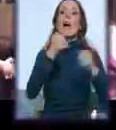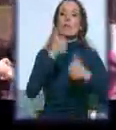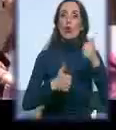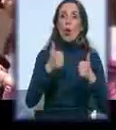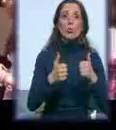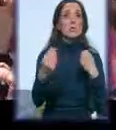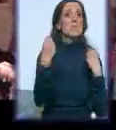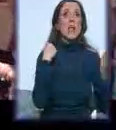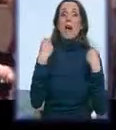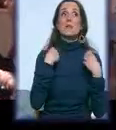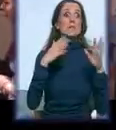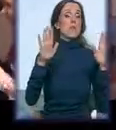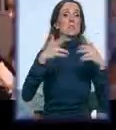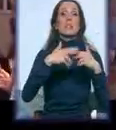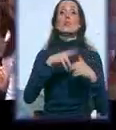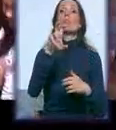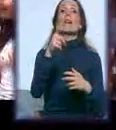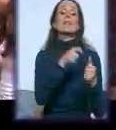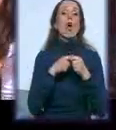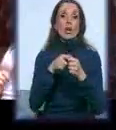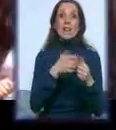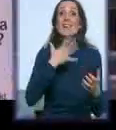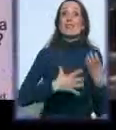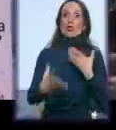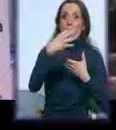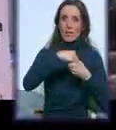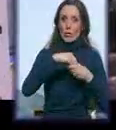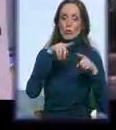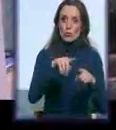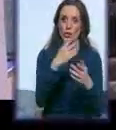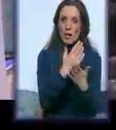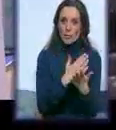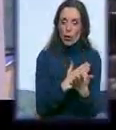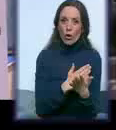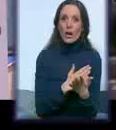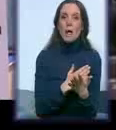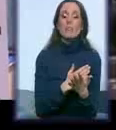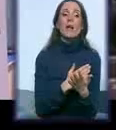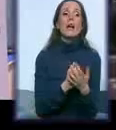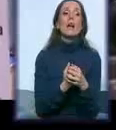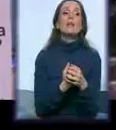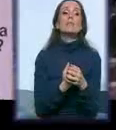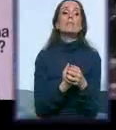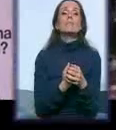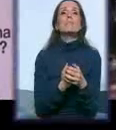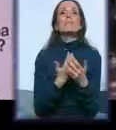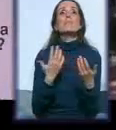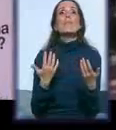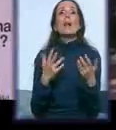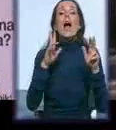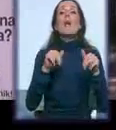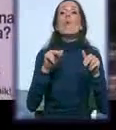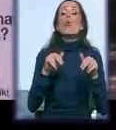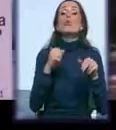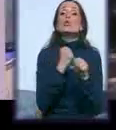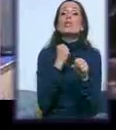se blizu 300 organizacija koje žele da uđu u taj program edukacije. A mi mogući neki rad možemo